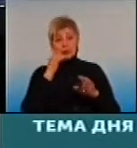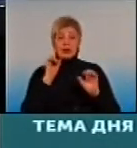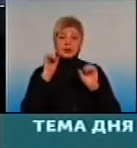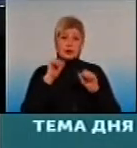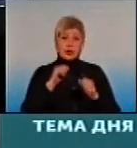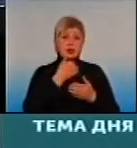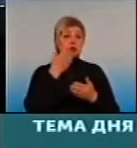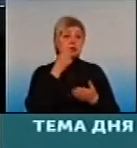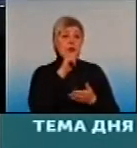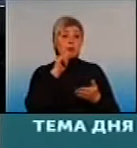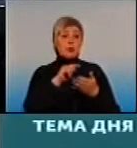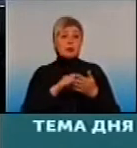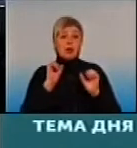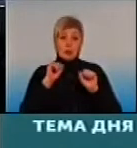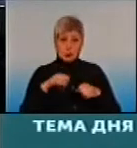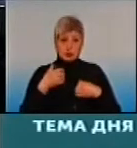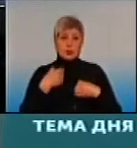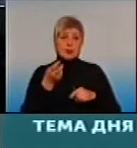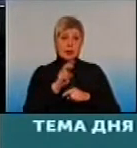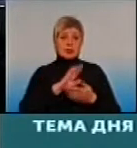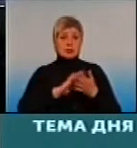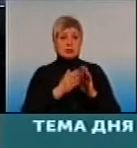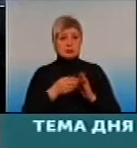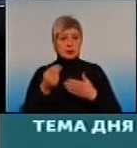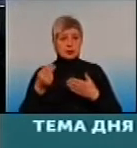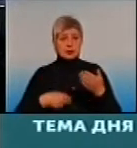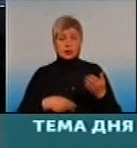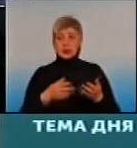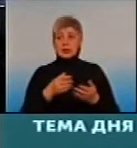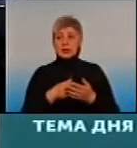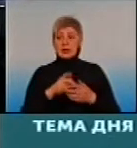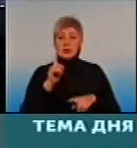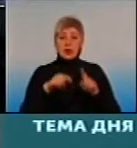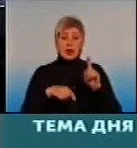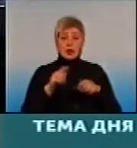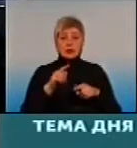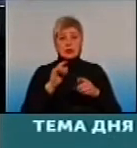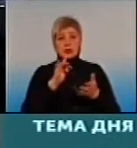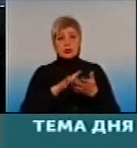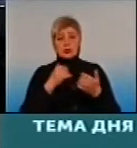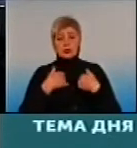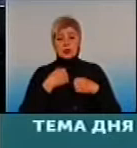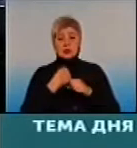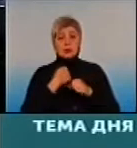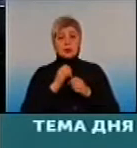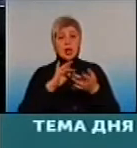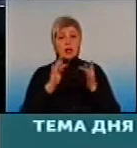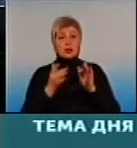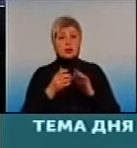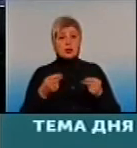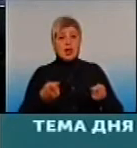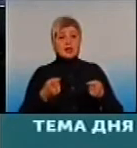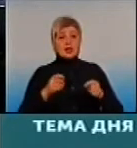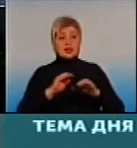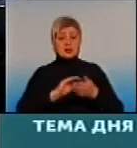вкладну декларацію з вашими лікарями? В некоторых центрах у нас працює електронна регістратура, т.е. можна записуватися к врачам на прийом